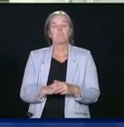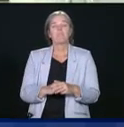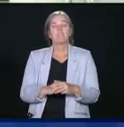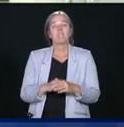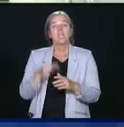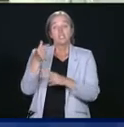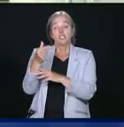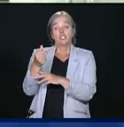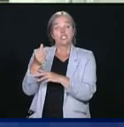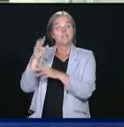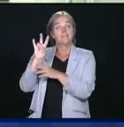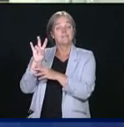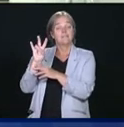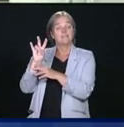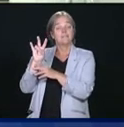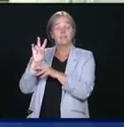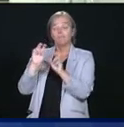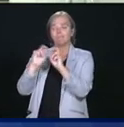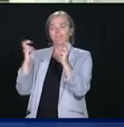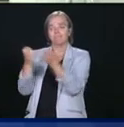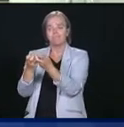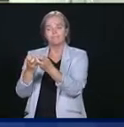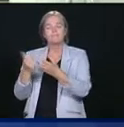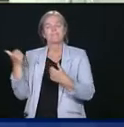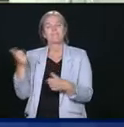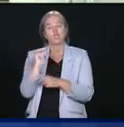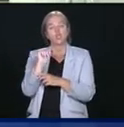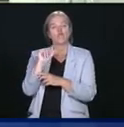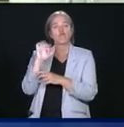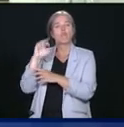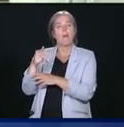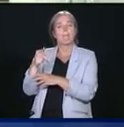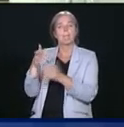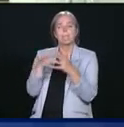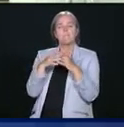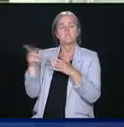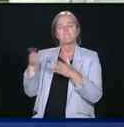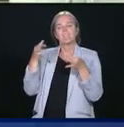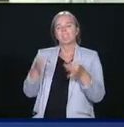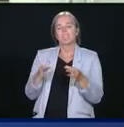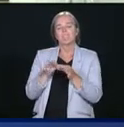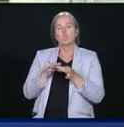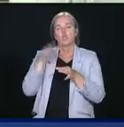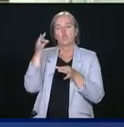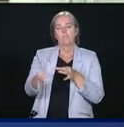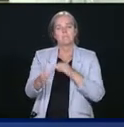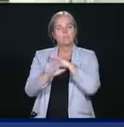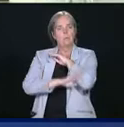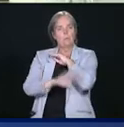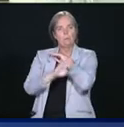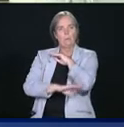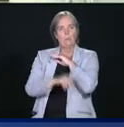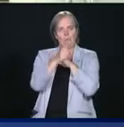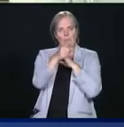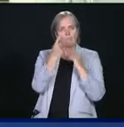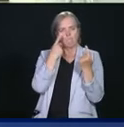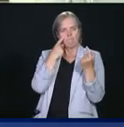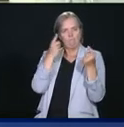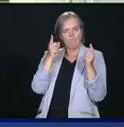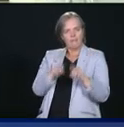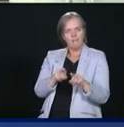Sur la rencontre du G7, Donald Trump a dit que ça allait être reporté à l'automne. Est-ce que vous soutenez